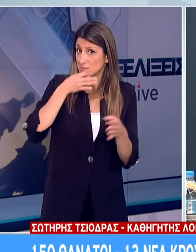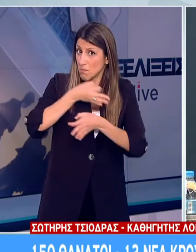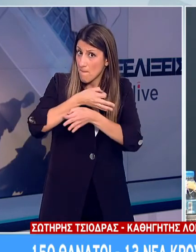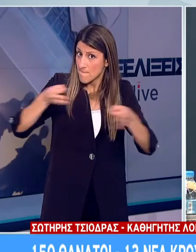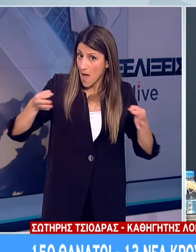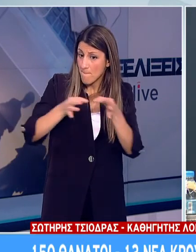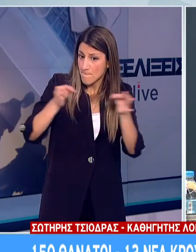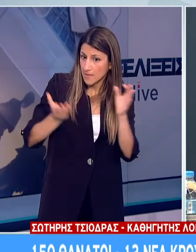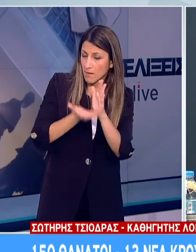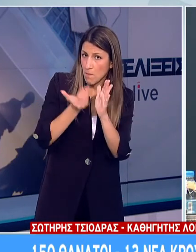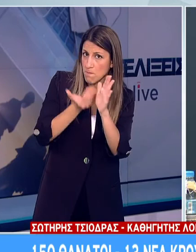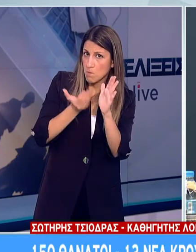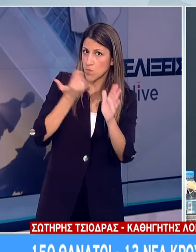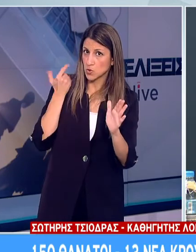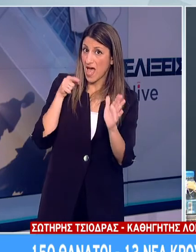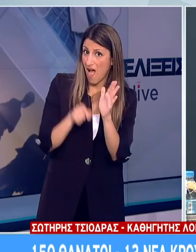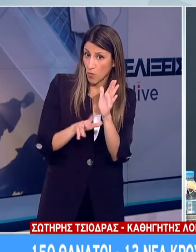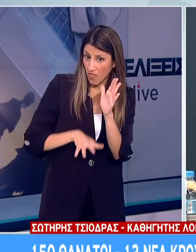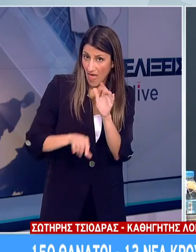ως προς τη συμπεριφορά των πολιτών